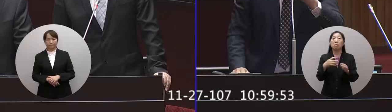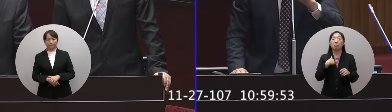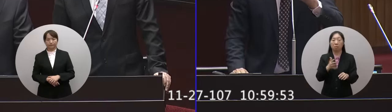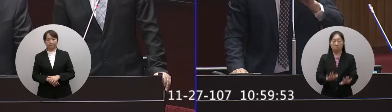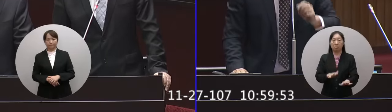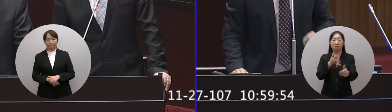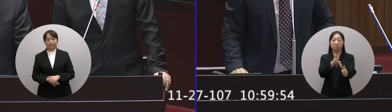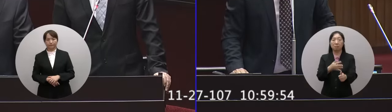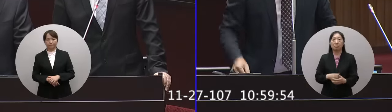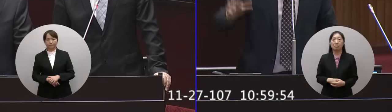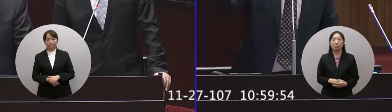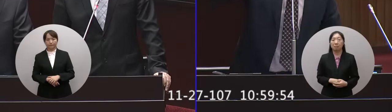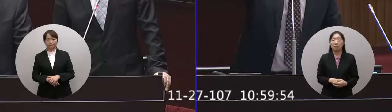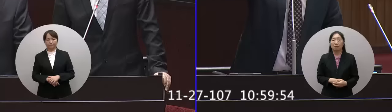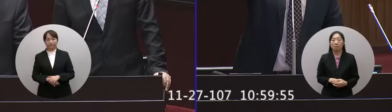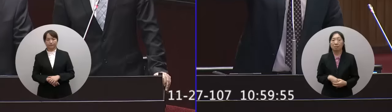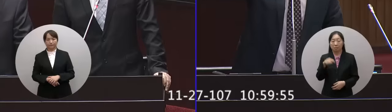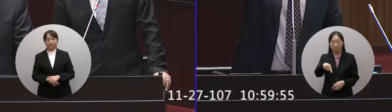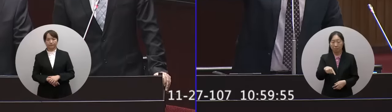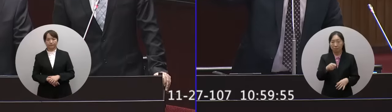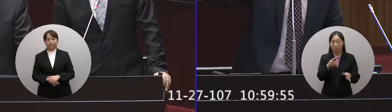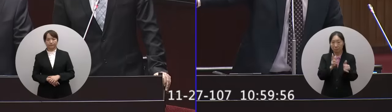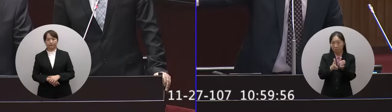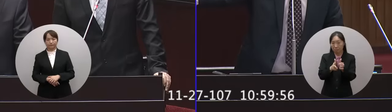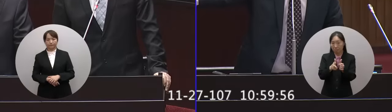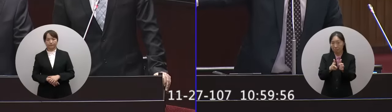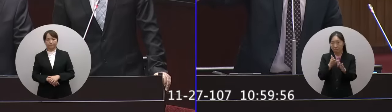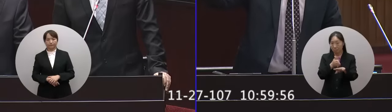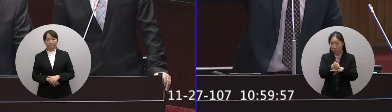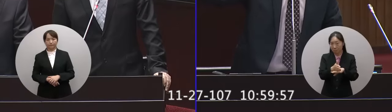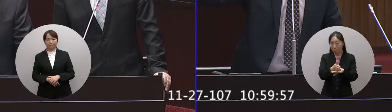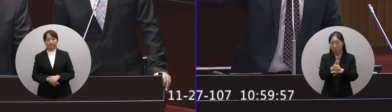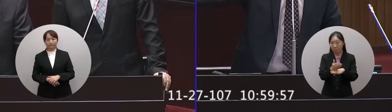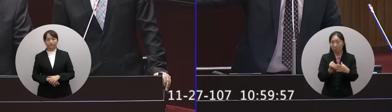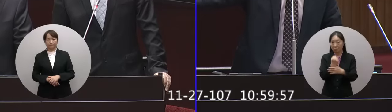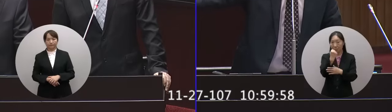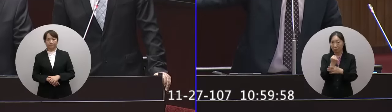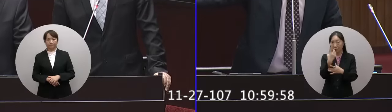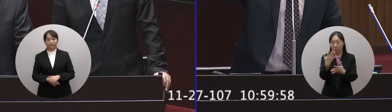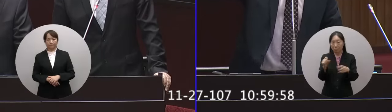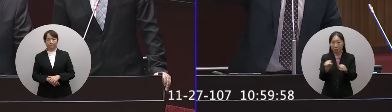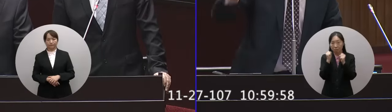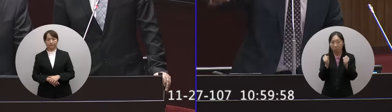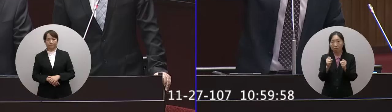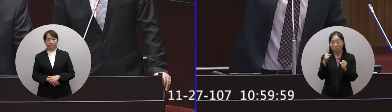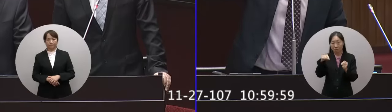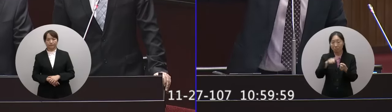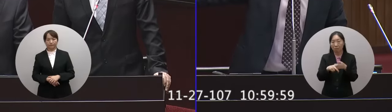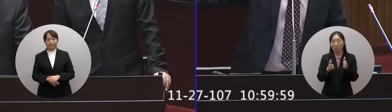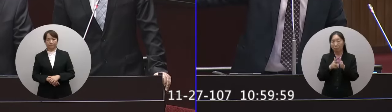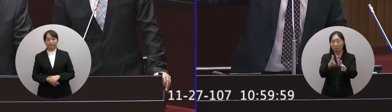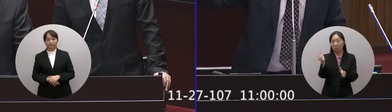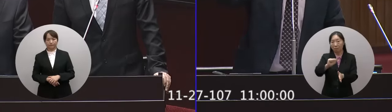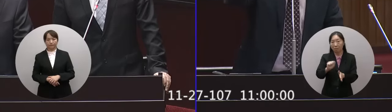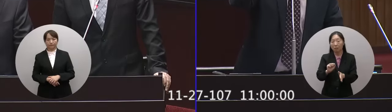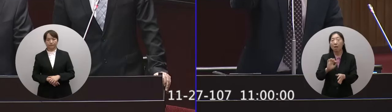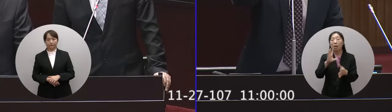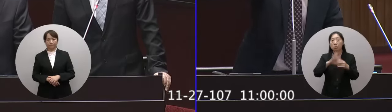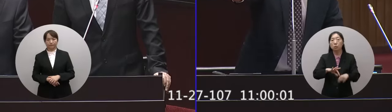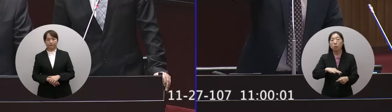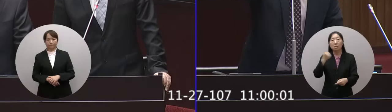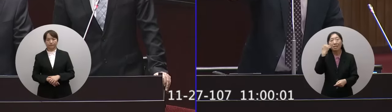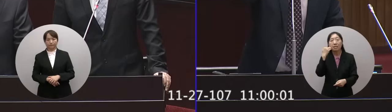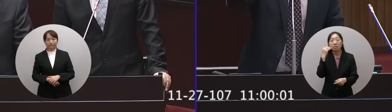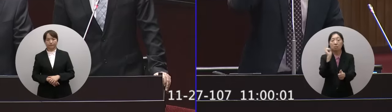問題是說好這台車子主風崩壞掉根本不應該讓它開但是卻有人決定讓它開決定